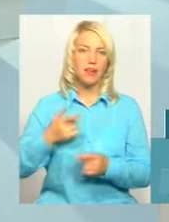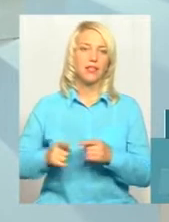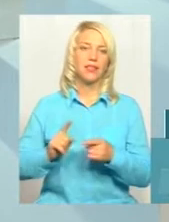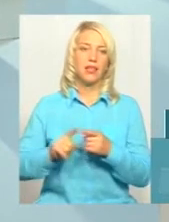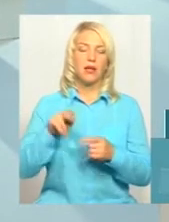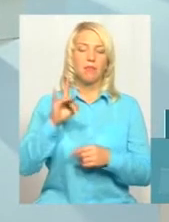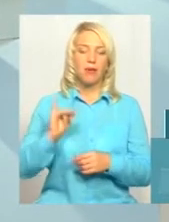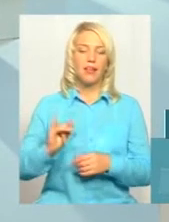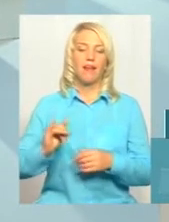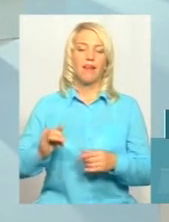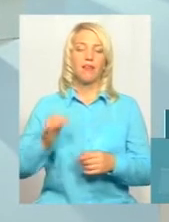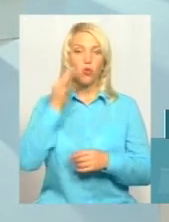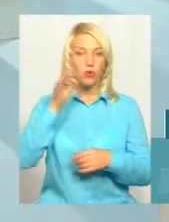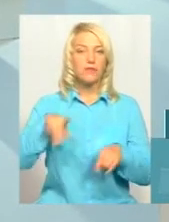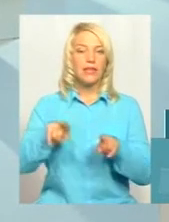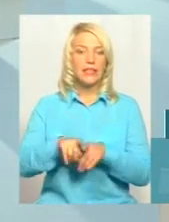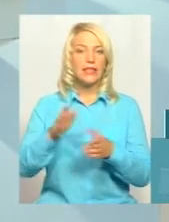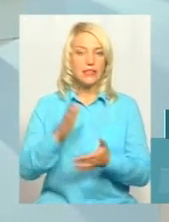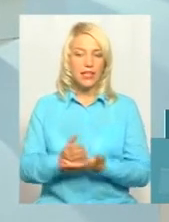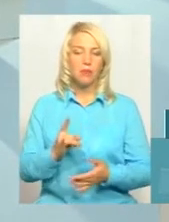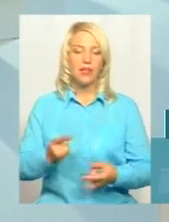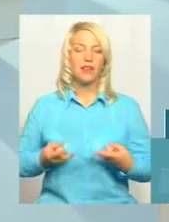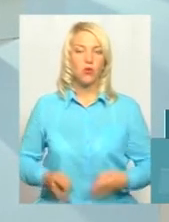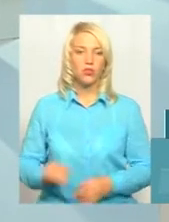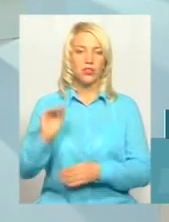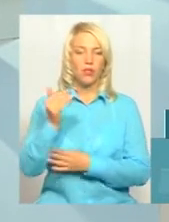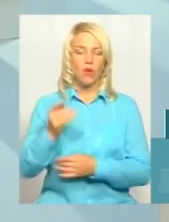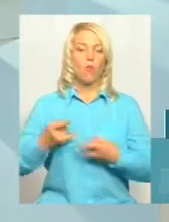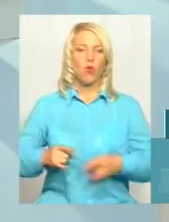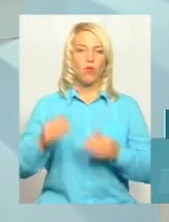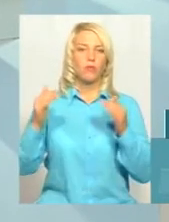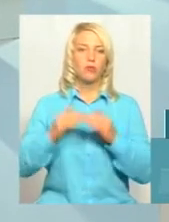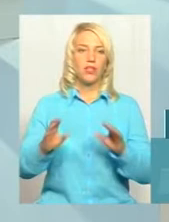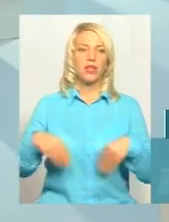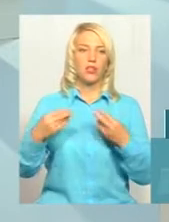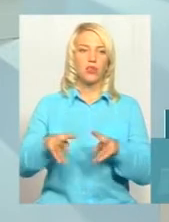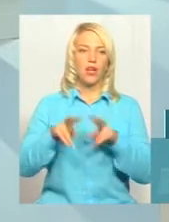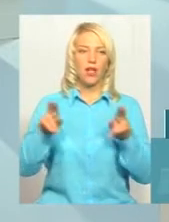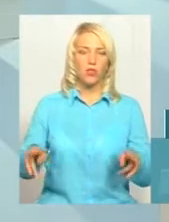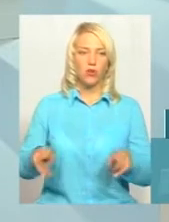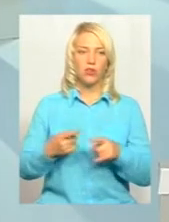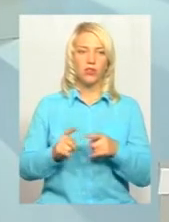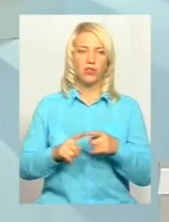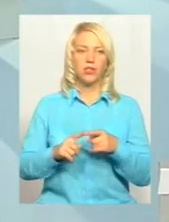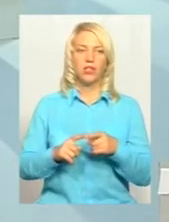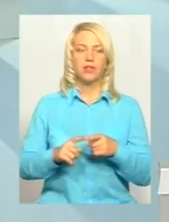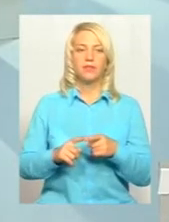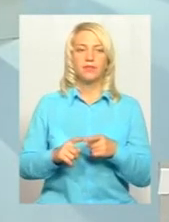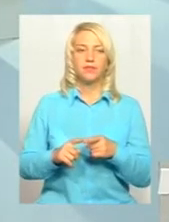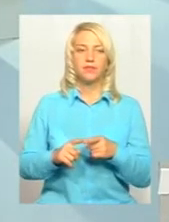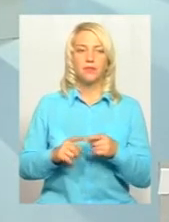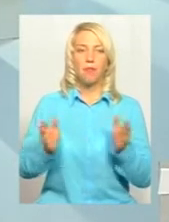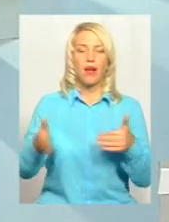народженні дитини в пологових будинках віддаються такий аналог, як десь, які в нас запровадили пакунки-малюки,